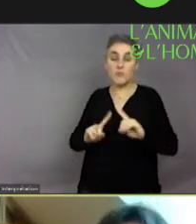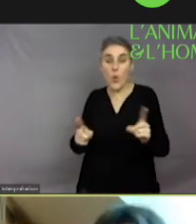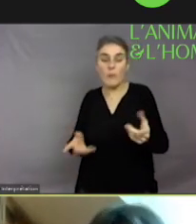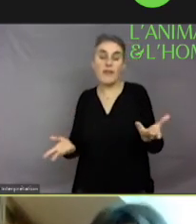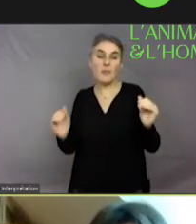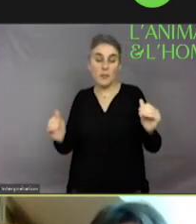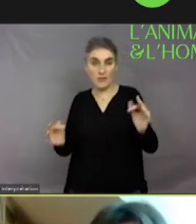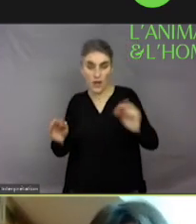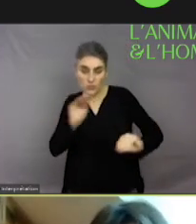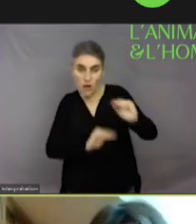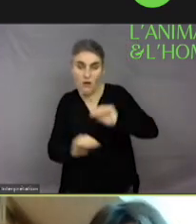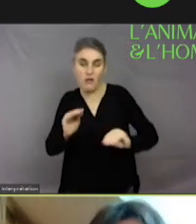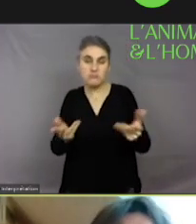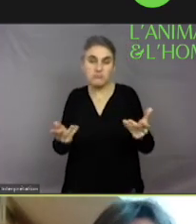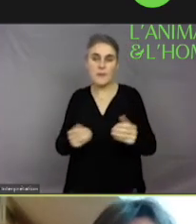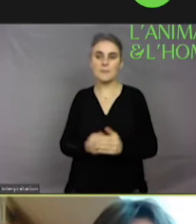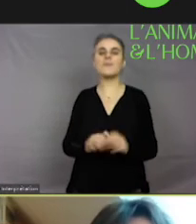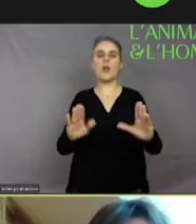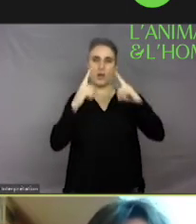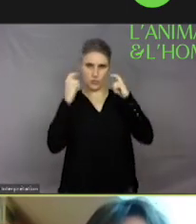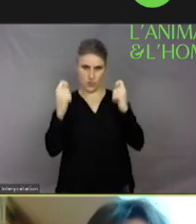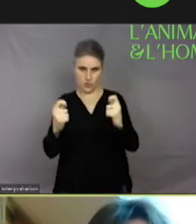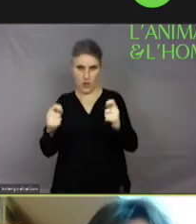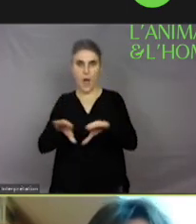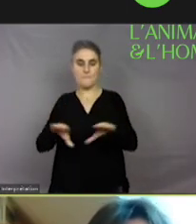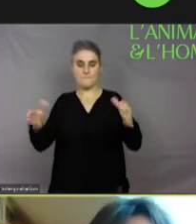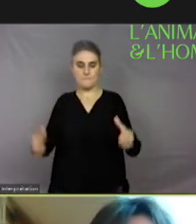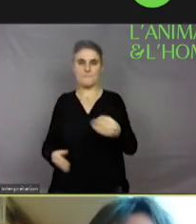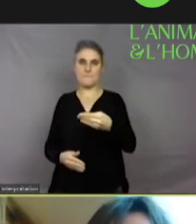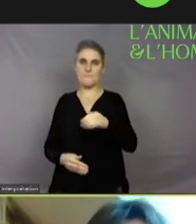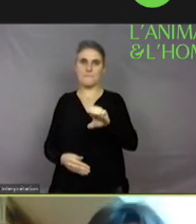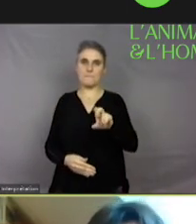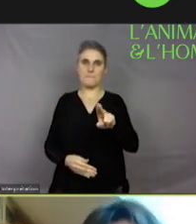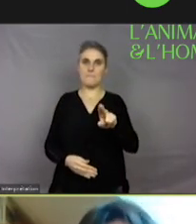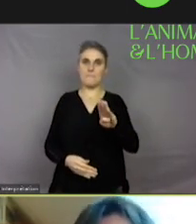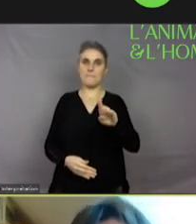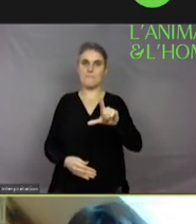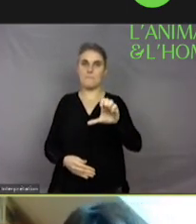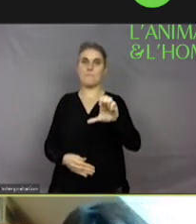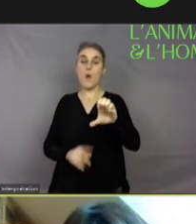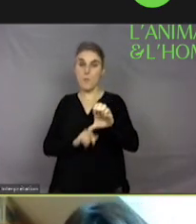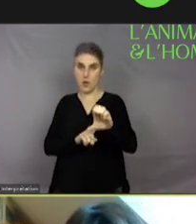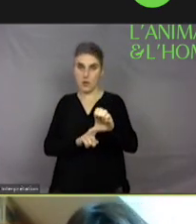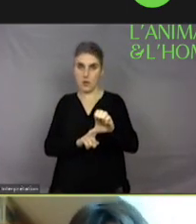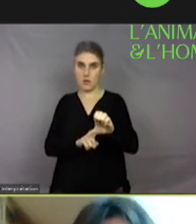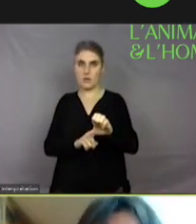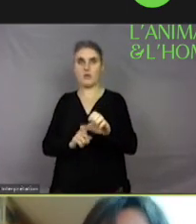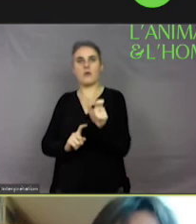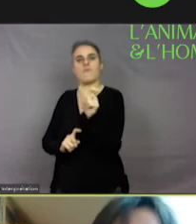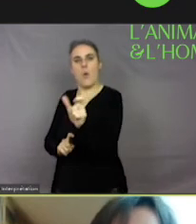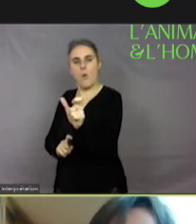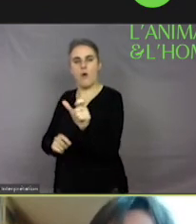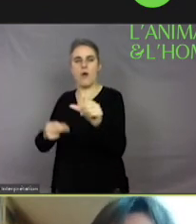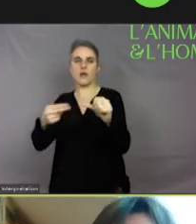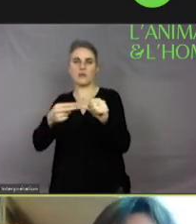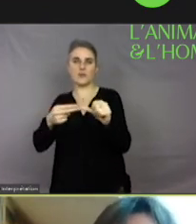Non, non, non, là, il ne faut pas confondre le mot meuble en tant que substantif et le mot meuble en tant qu'adjectif. D'accord.